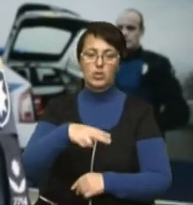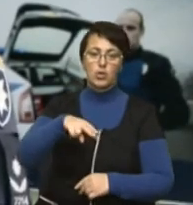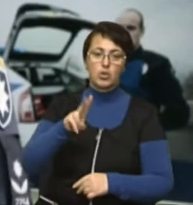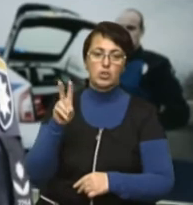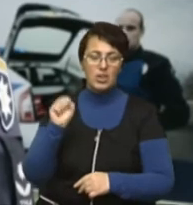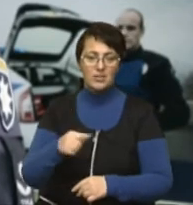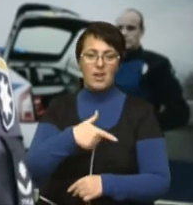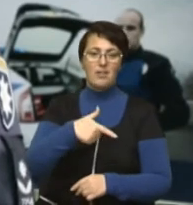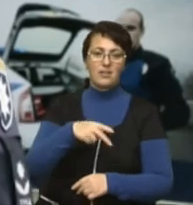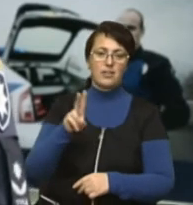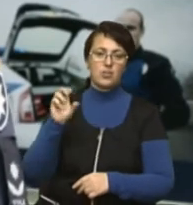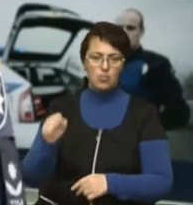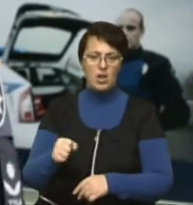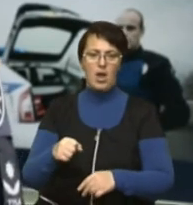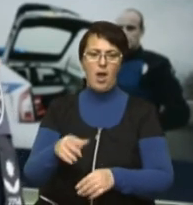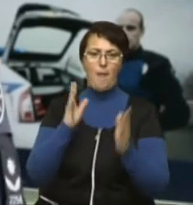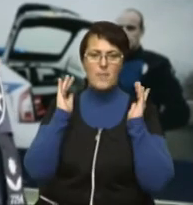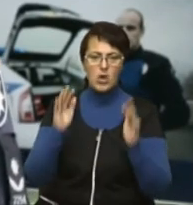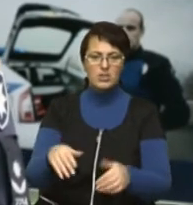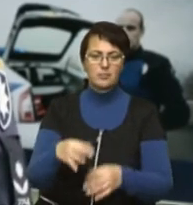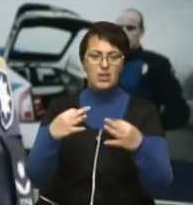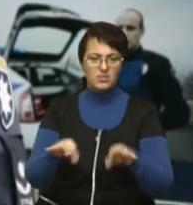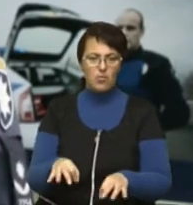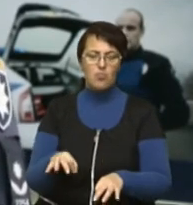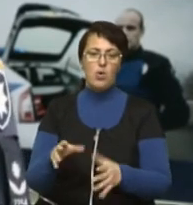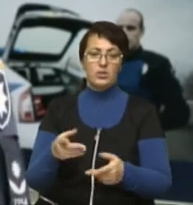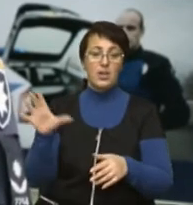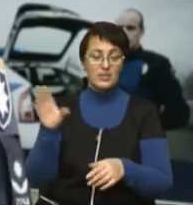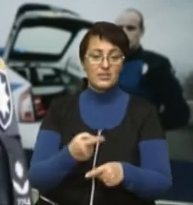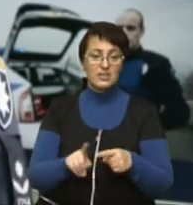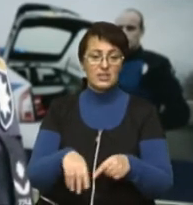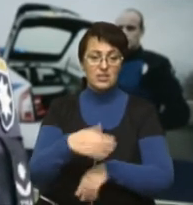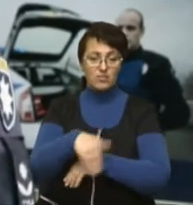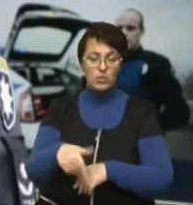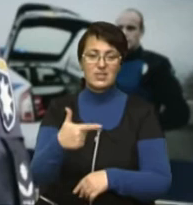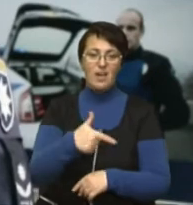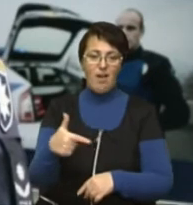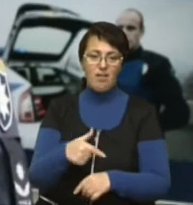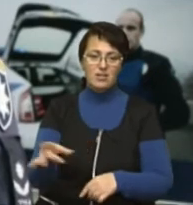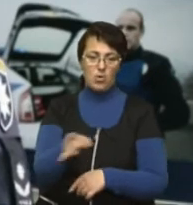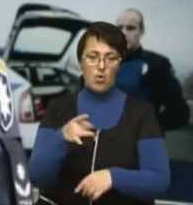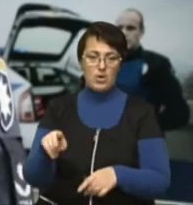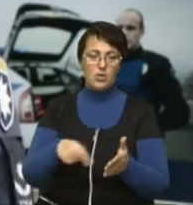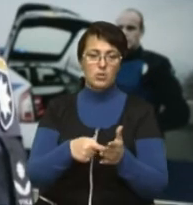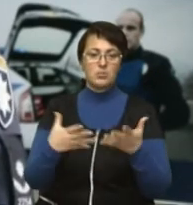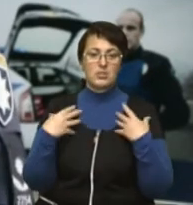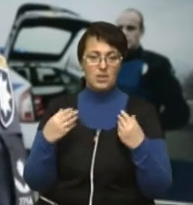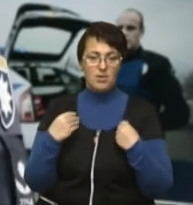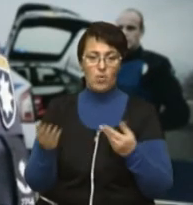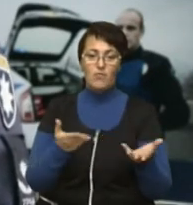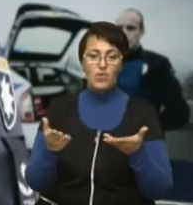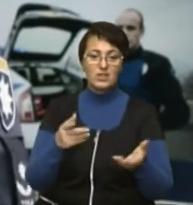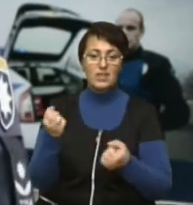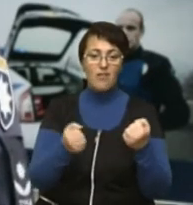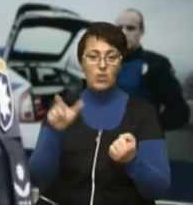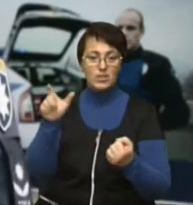Гонти, площі Данила Галицького, проспект Свободи. Все це вулиці є Галицького району міста Львова, де водії